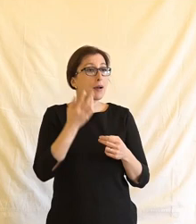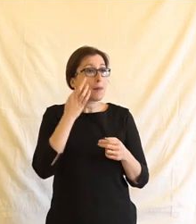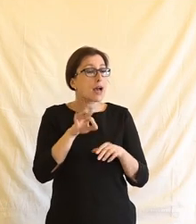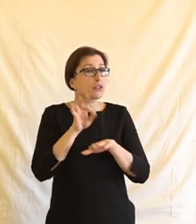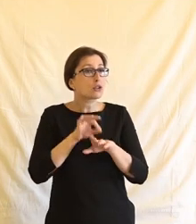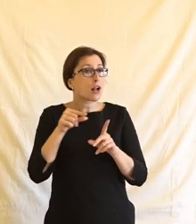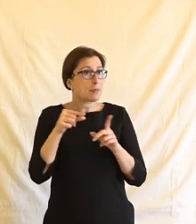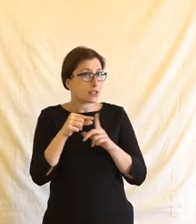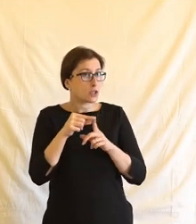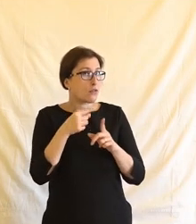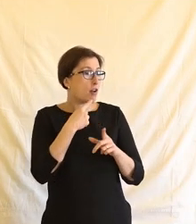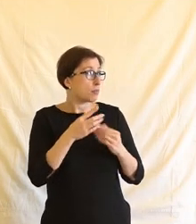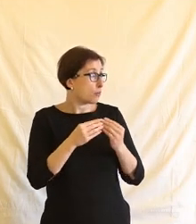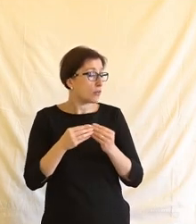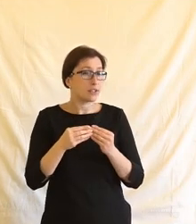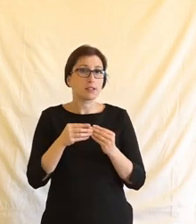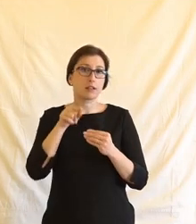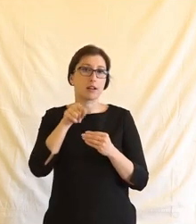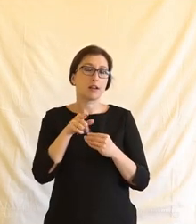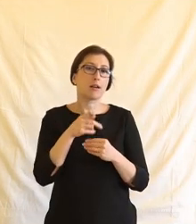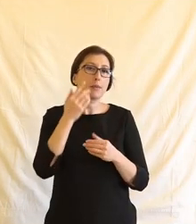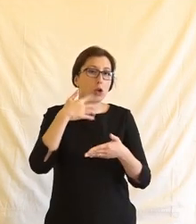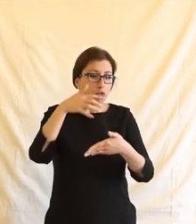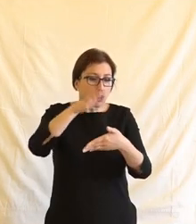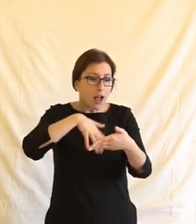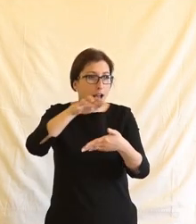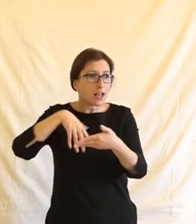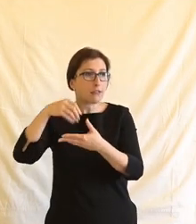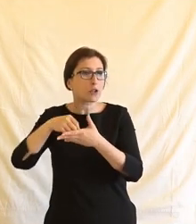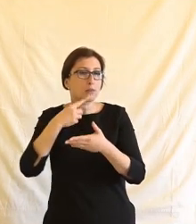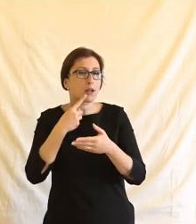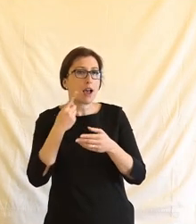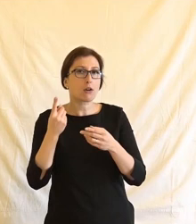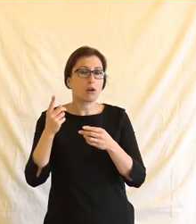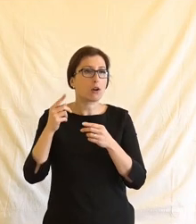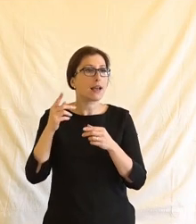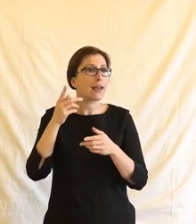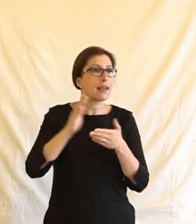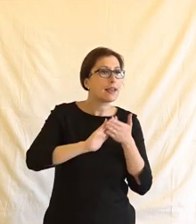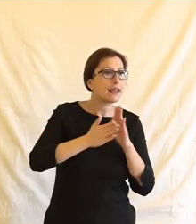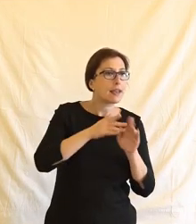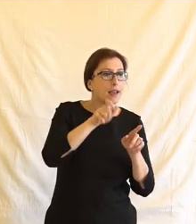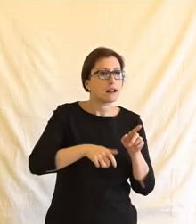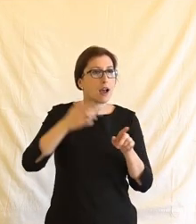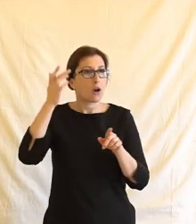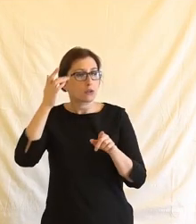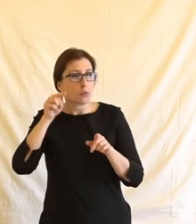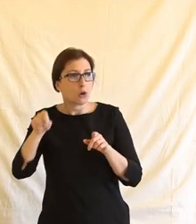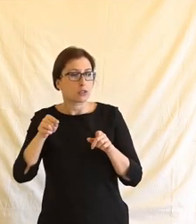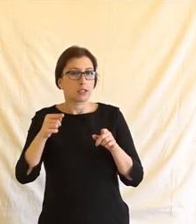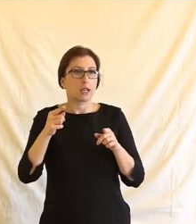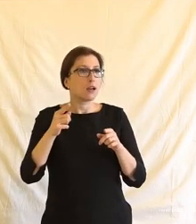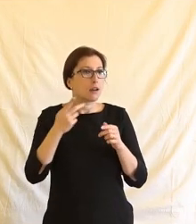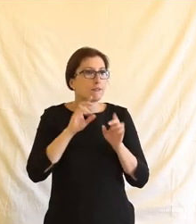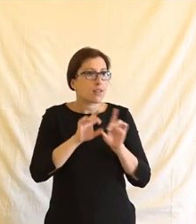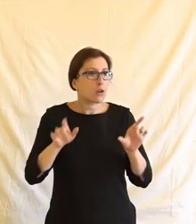v době covidu to, co nás trápilo, byly ty články, kde se predikovali, když se předháněli hygienici, odborníci,